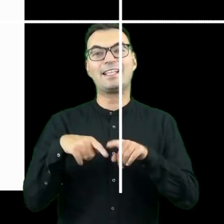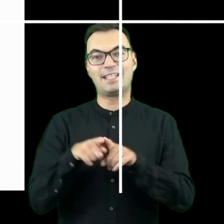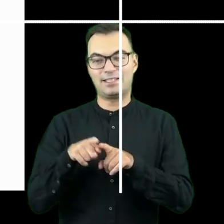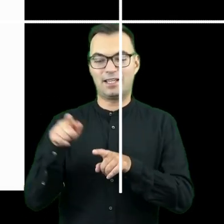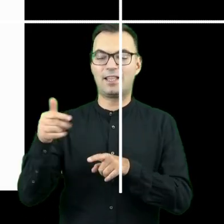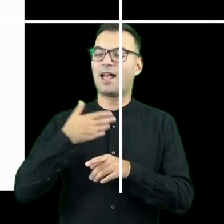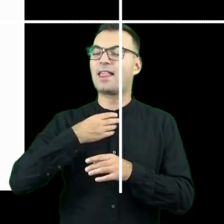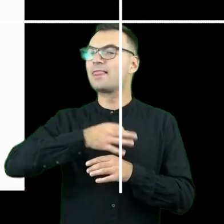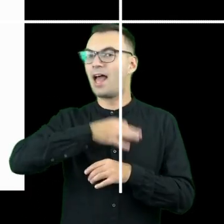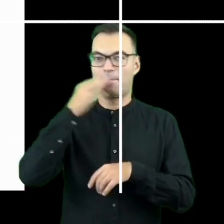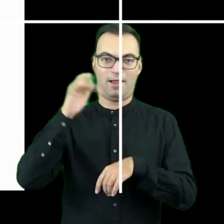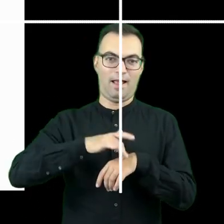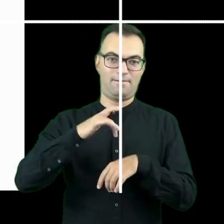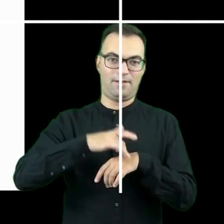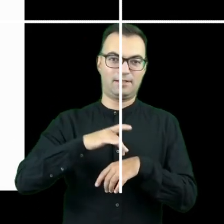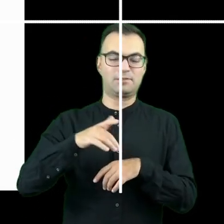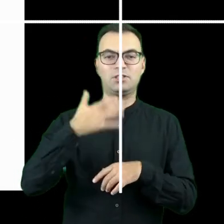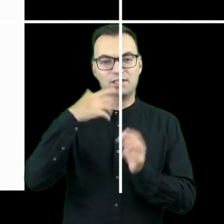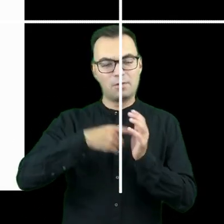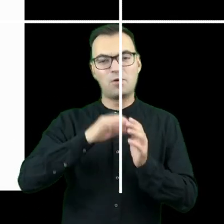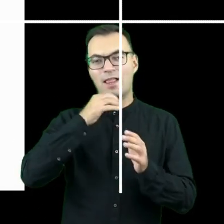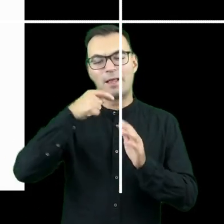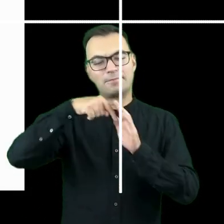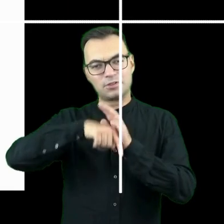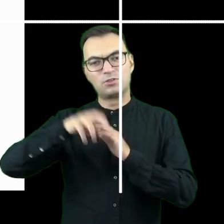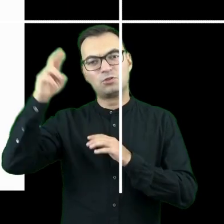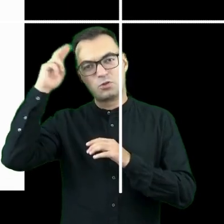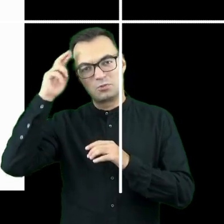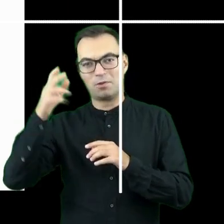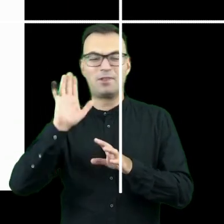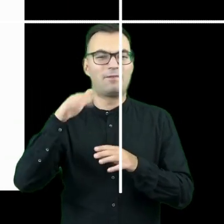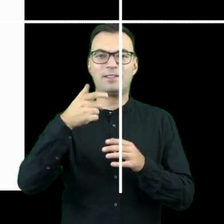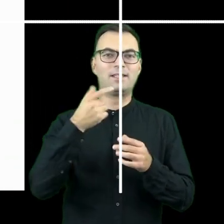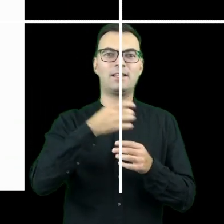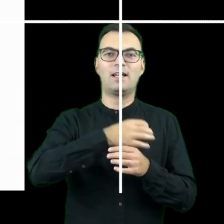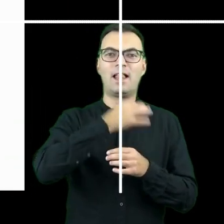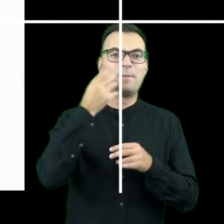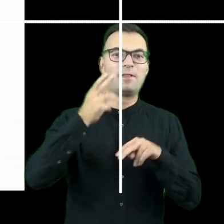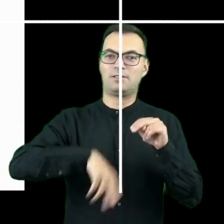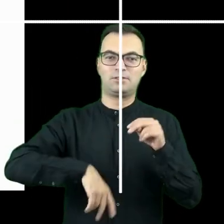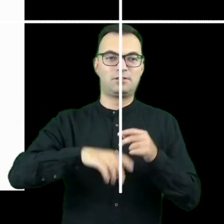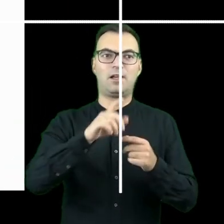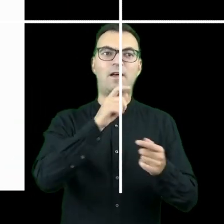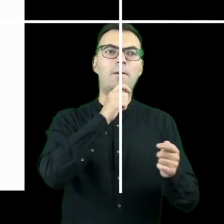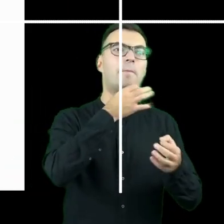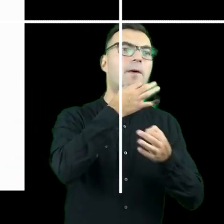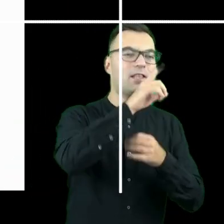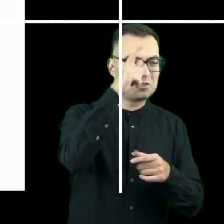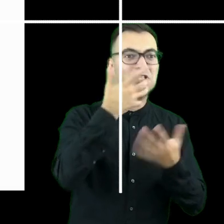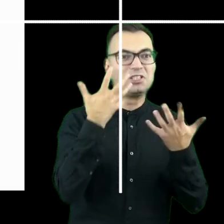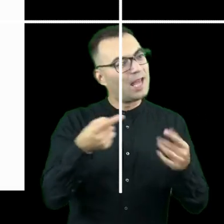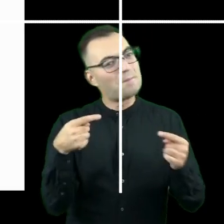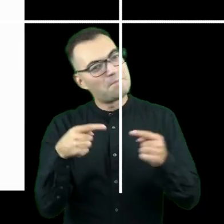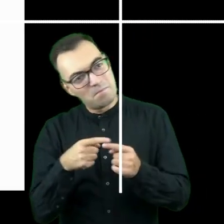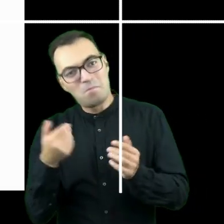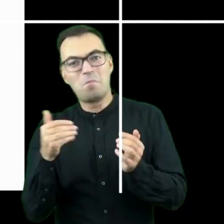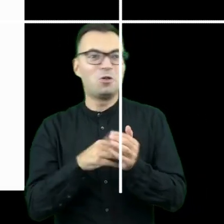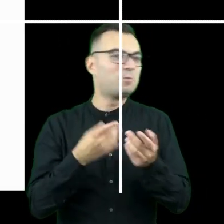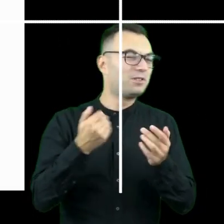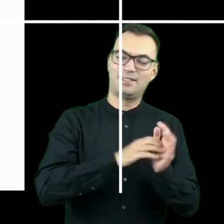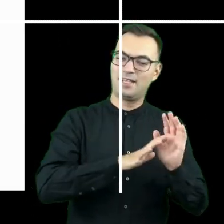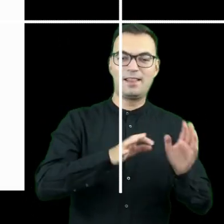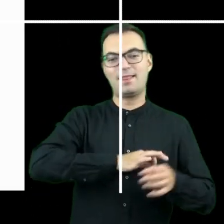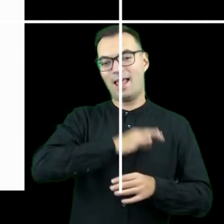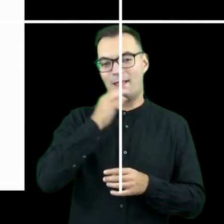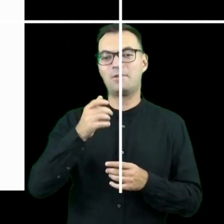najgłębsza analiza i największa ilość wywiadów z ludźmi, pytając się tego, czy chcieliby takiego narzędzia używać,